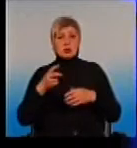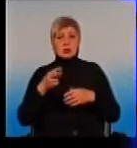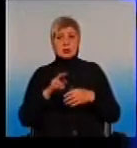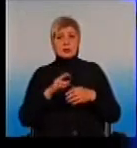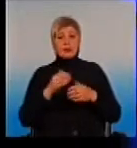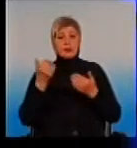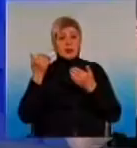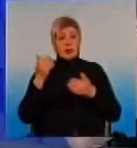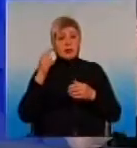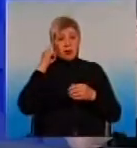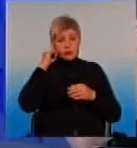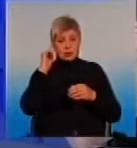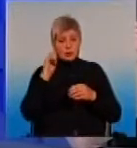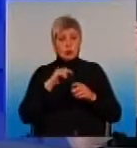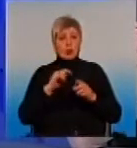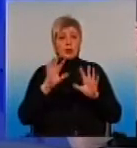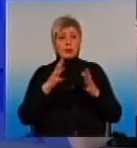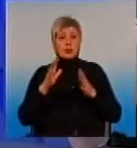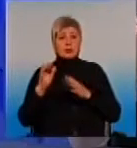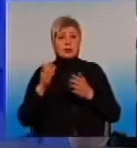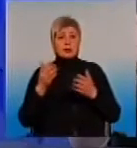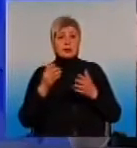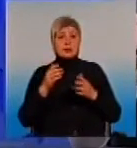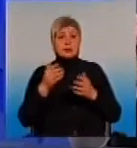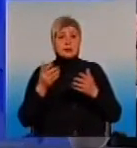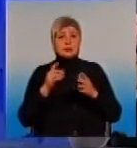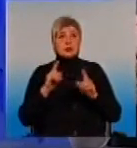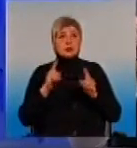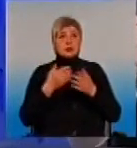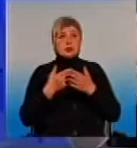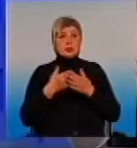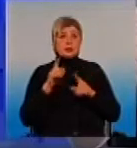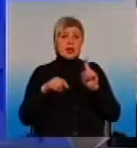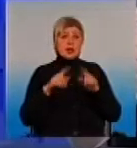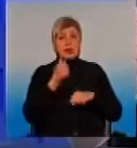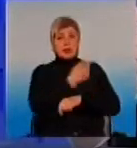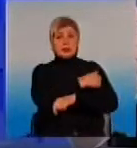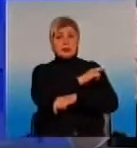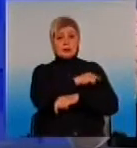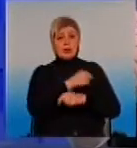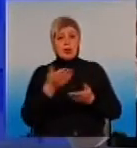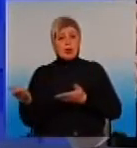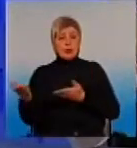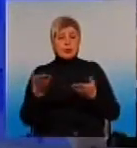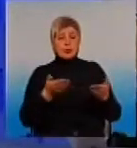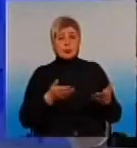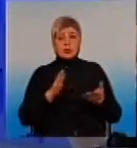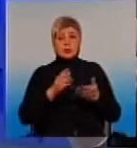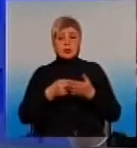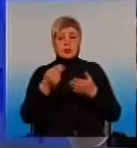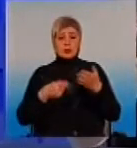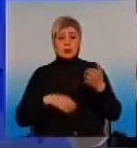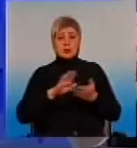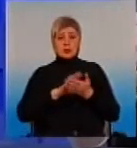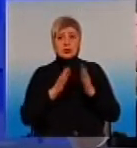Вам известны случаи, когда какие медические заклады, скажем так, попрошивали подписать декларацию, потому что это